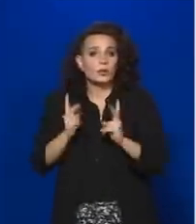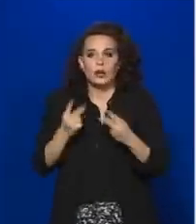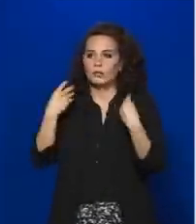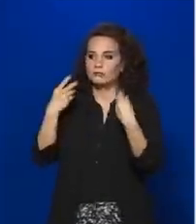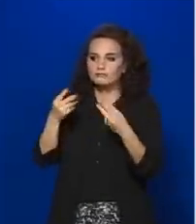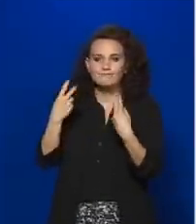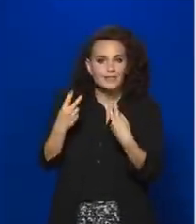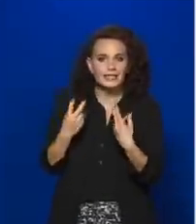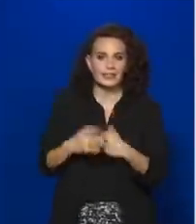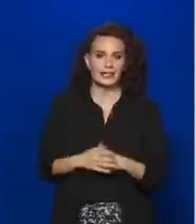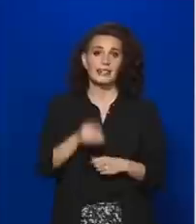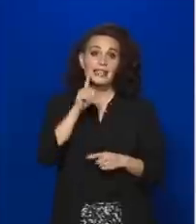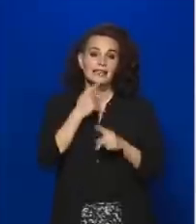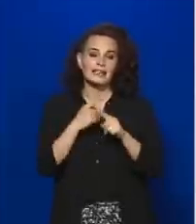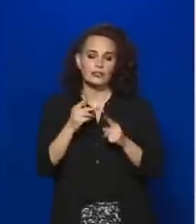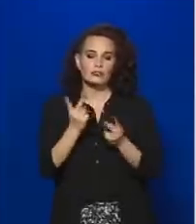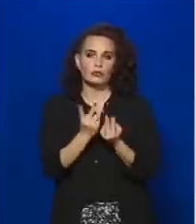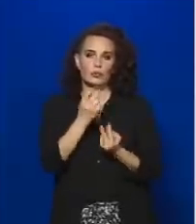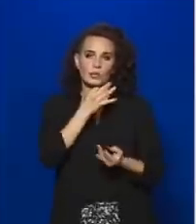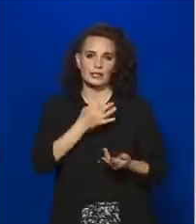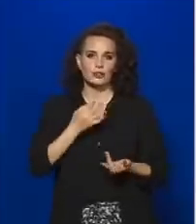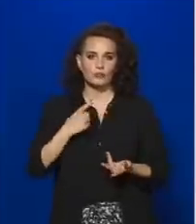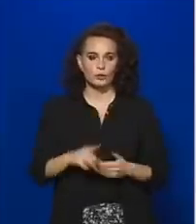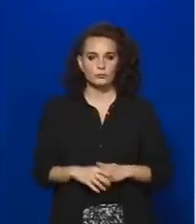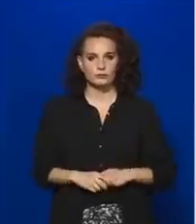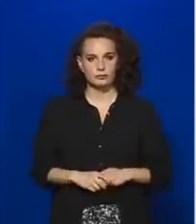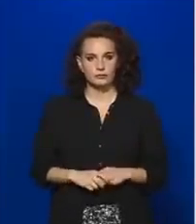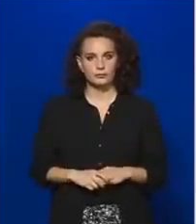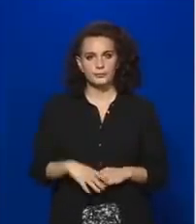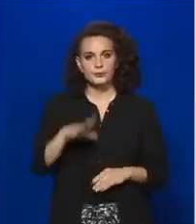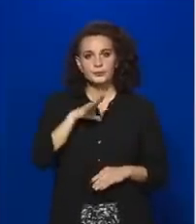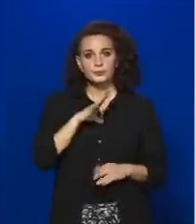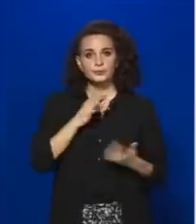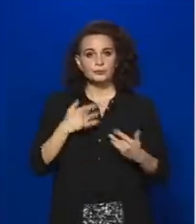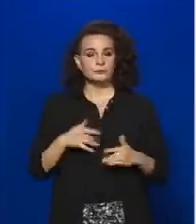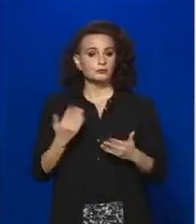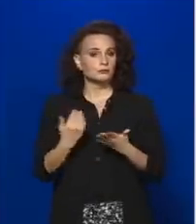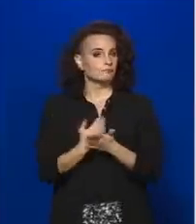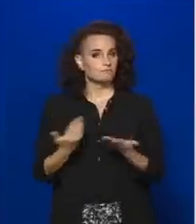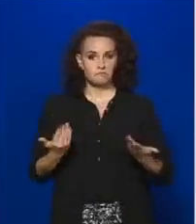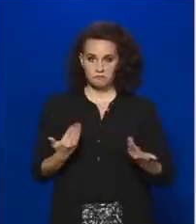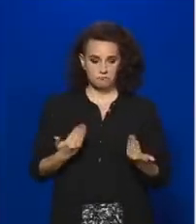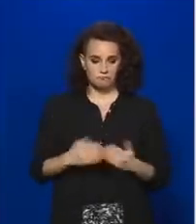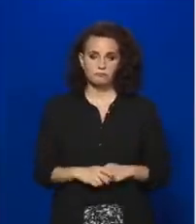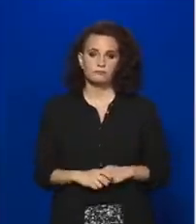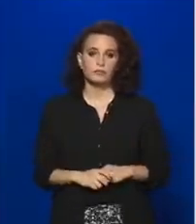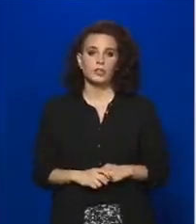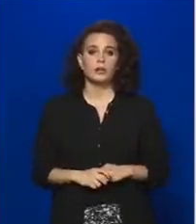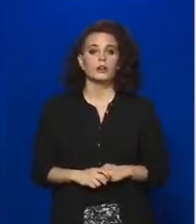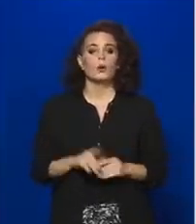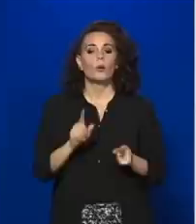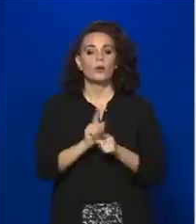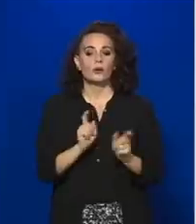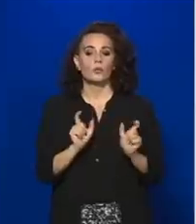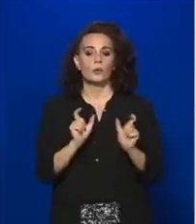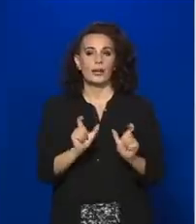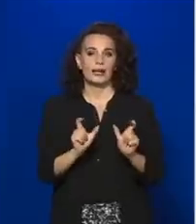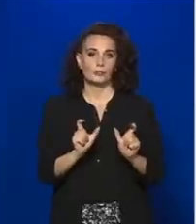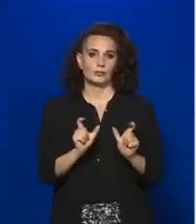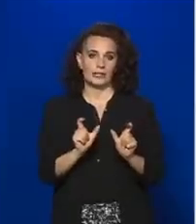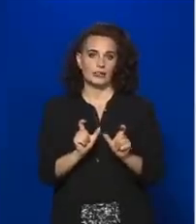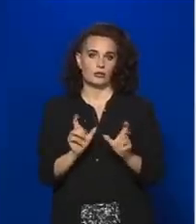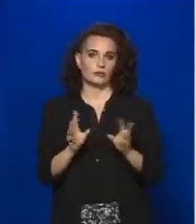kapcsolatban kérdez. Na tehát a veszélyhelyzet azért szükséges, mert olyan korlátozásokkal jár, amelyre